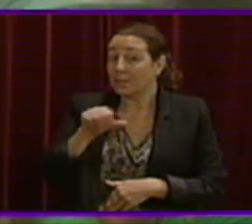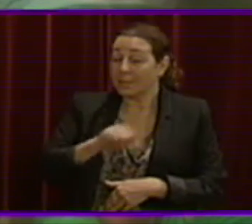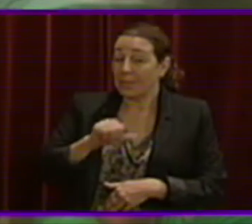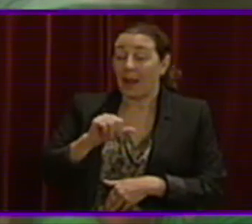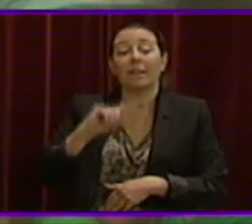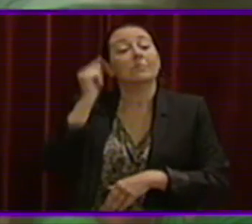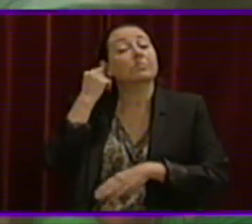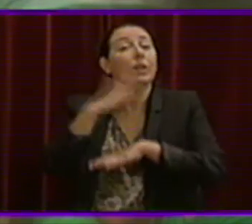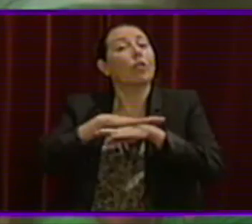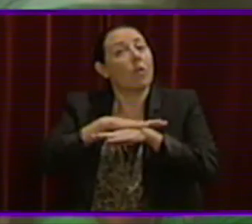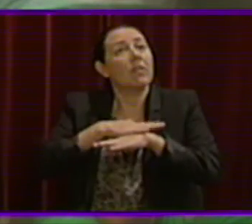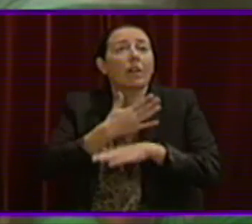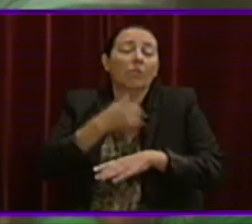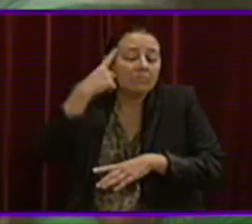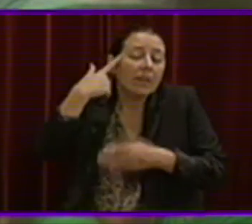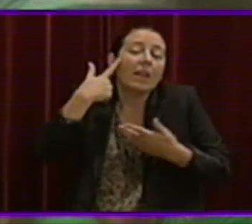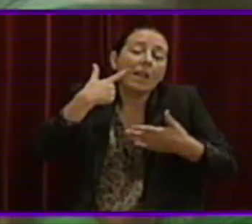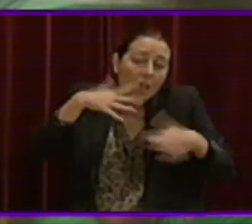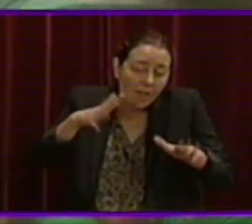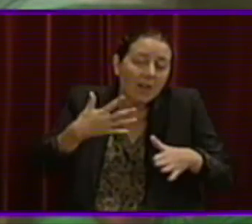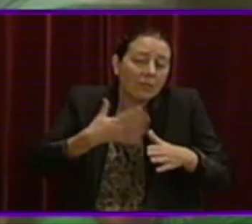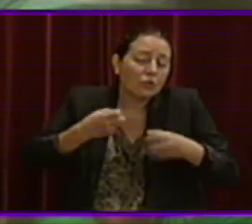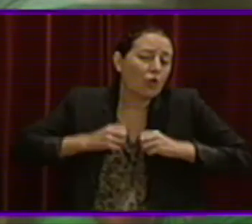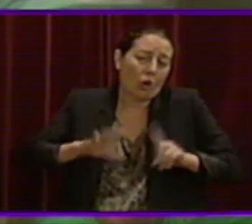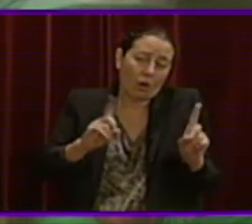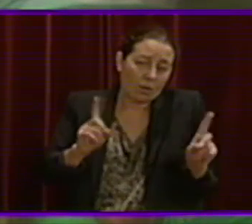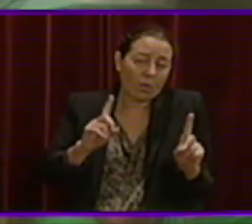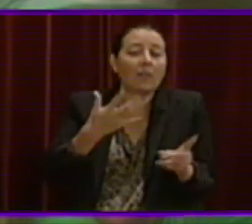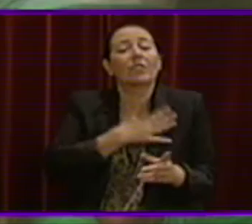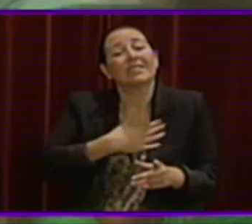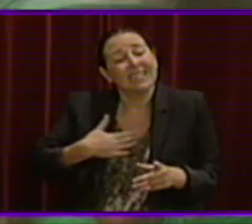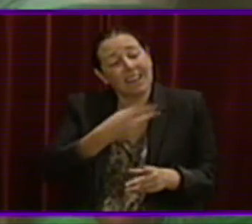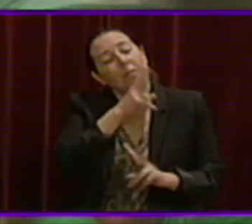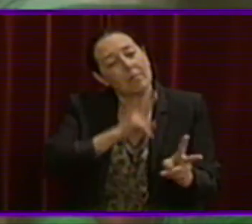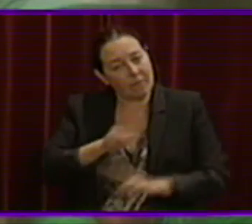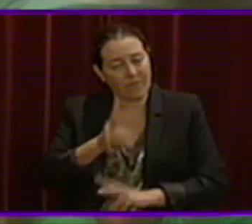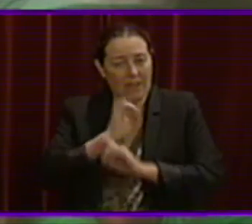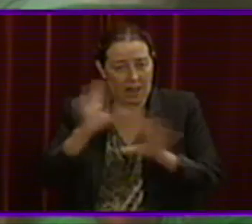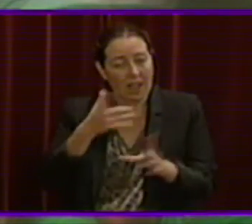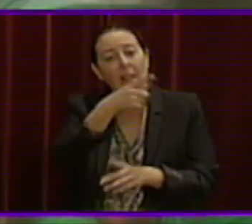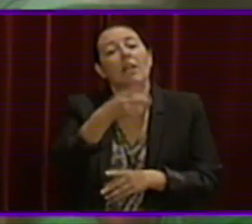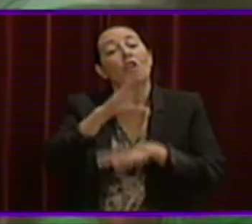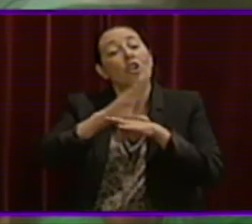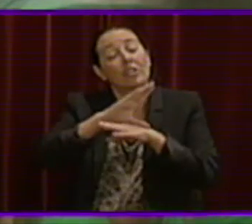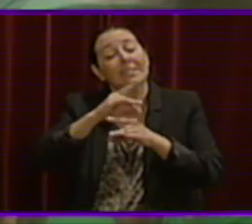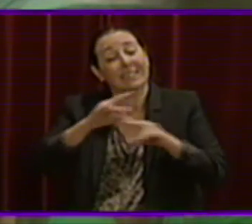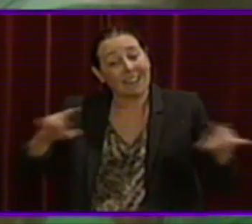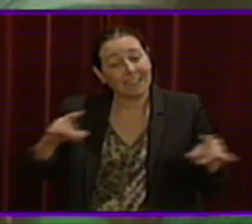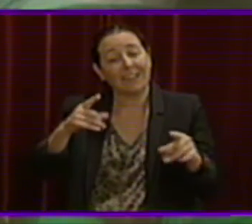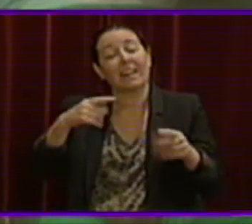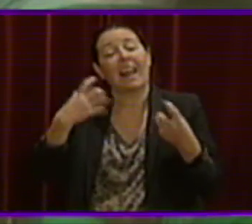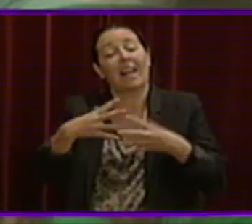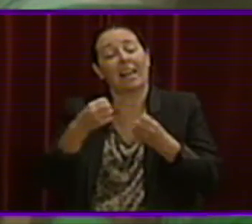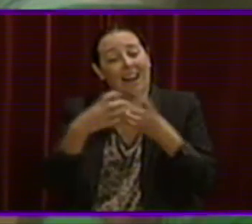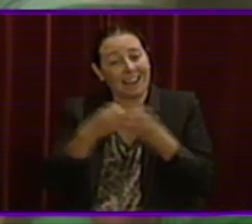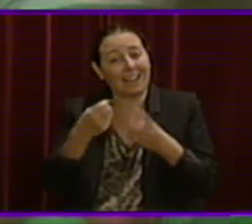el govern no renuncia a ell. Així que ens agradaria que ens ho ratifiqués. Per tant, té previst la seva Conselleria de Territori, Energii i Mobilitat